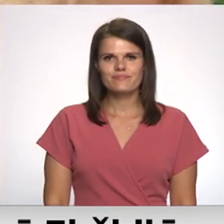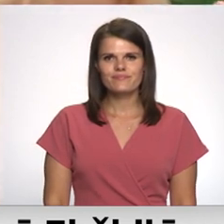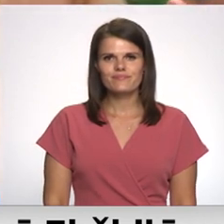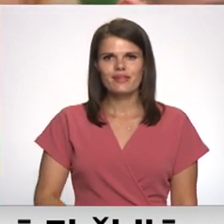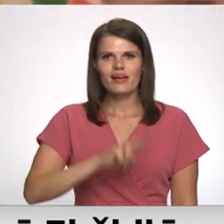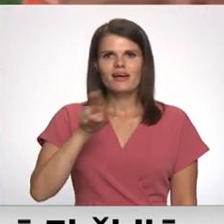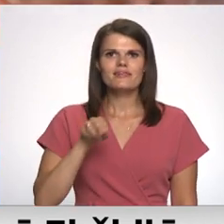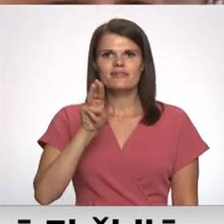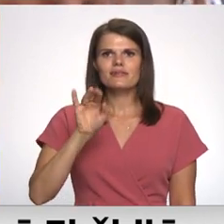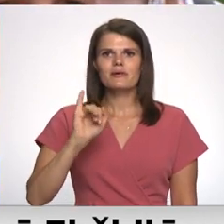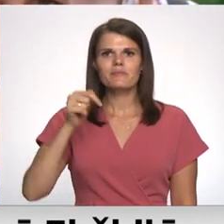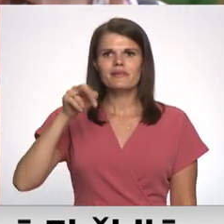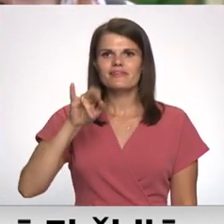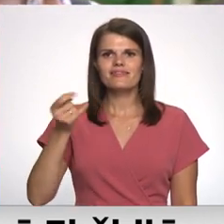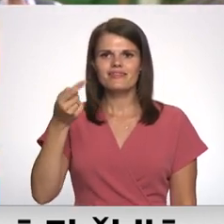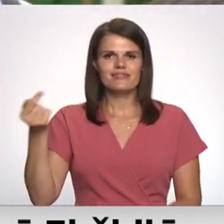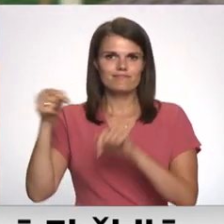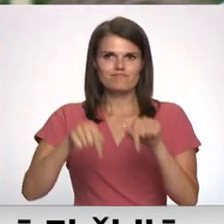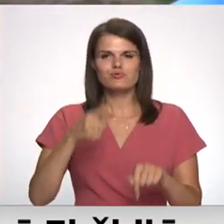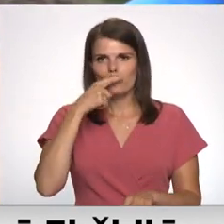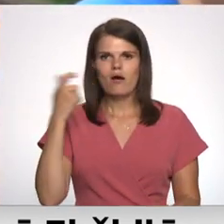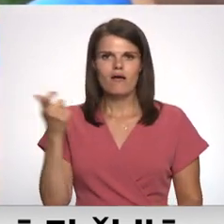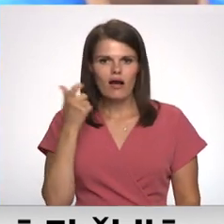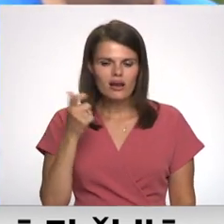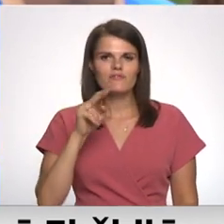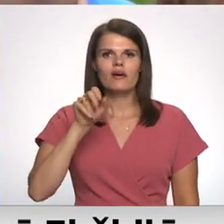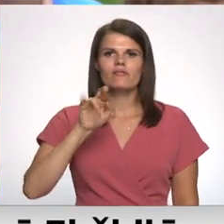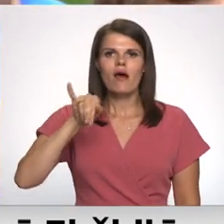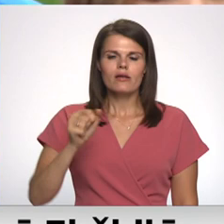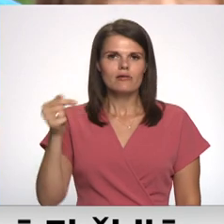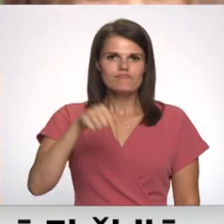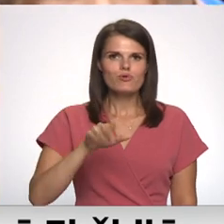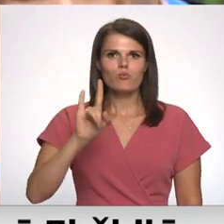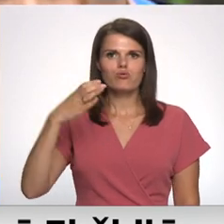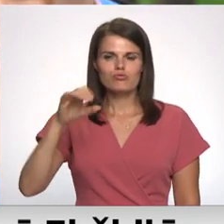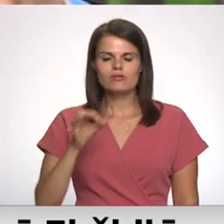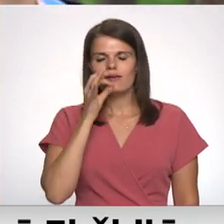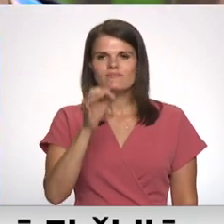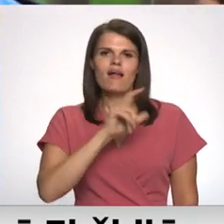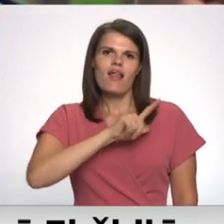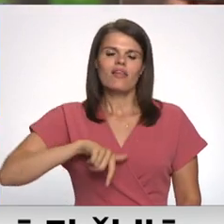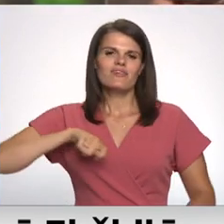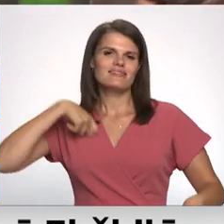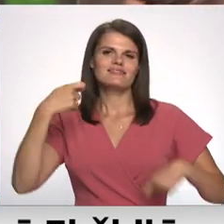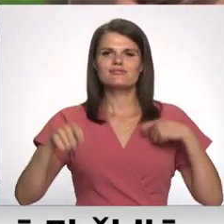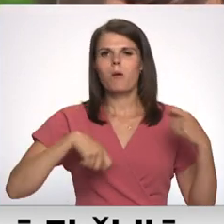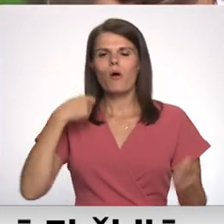Dmitrijs Latvijā ieradies nokrēnas pilsētas hārkivas. Dārja no būčas. Abie atzīst, Latvijā izbauda dabu un mieru.